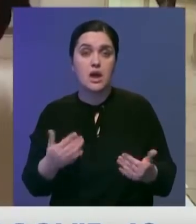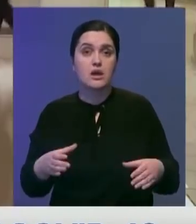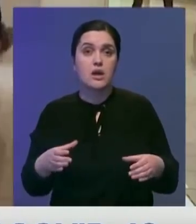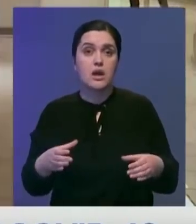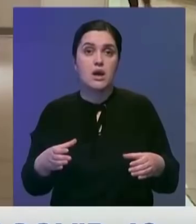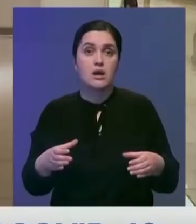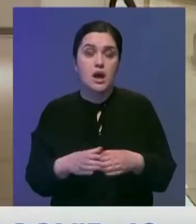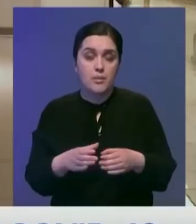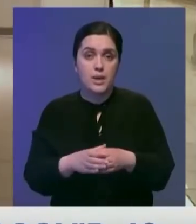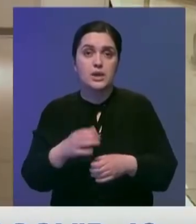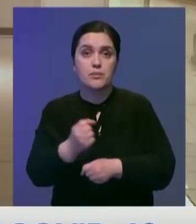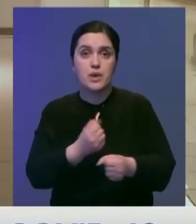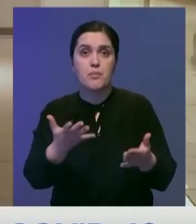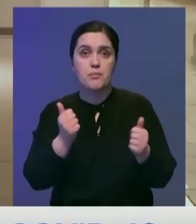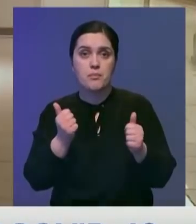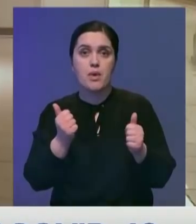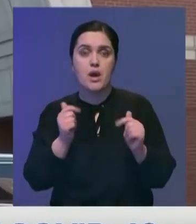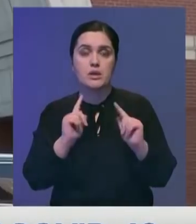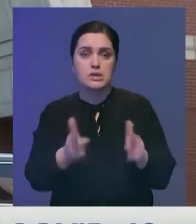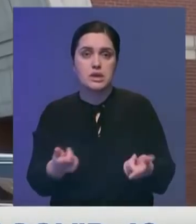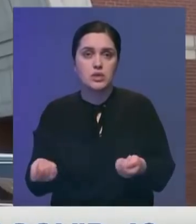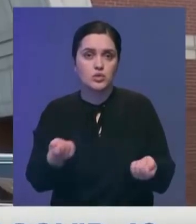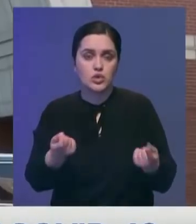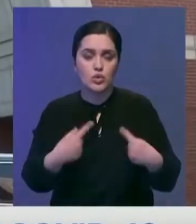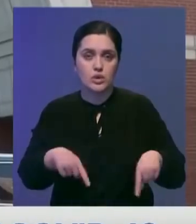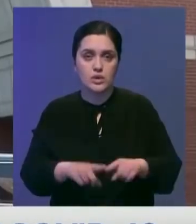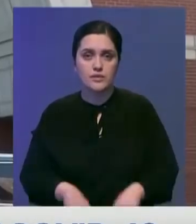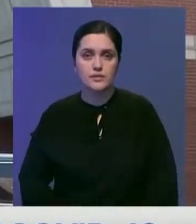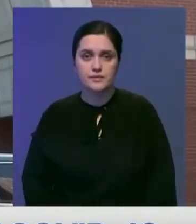компания-производитель получит одобрение регулирующих органов.